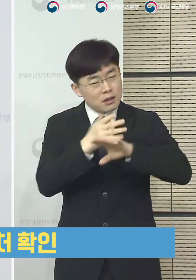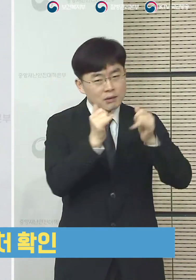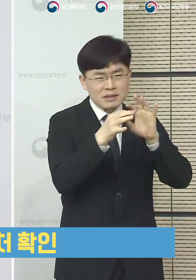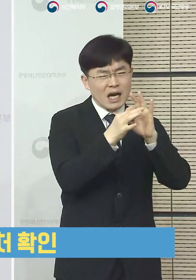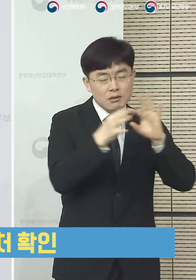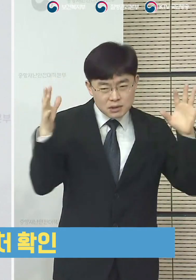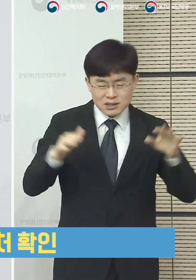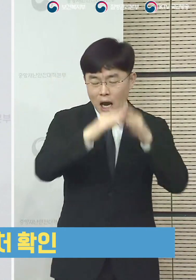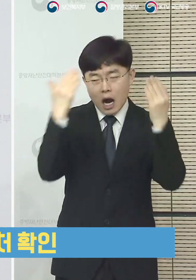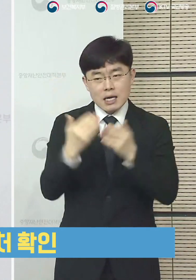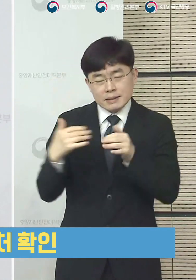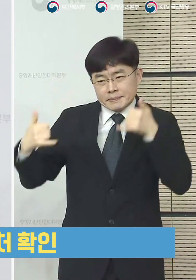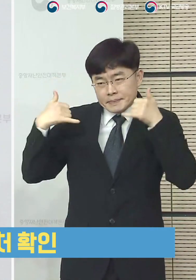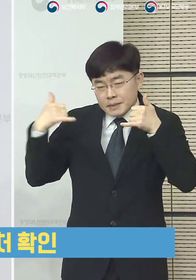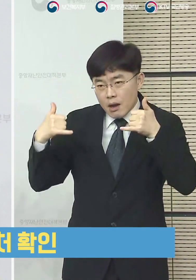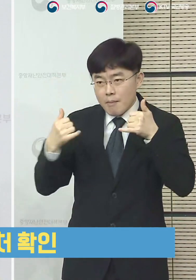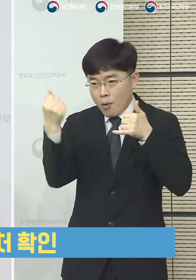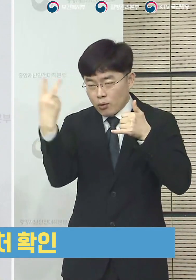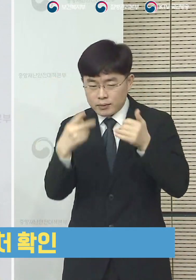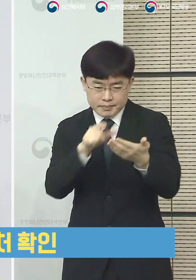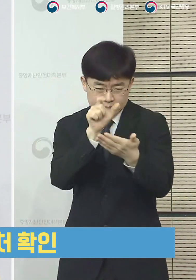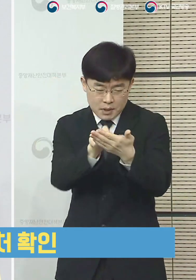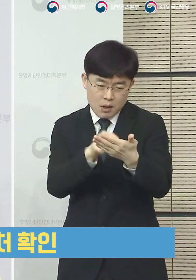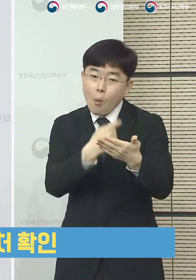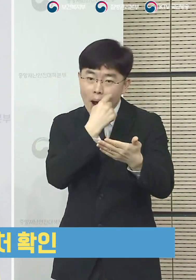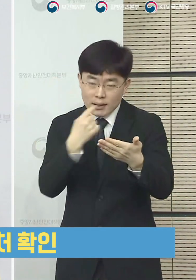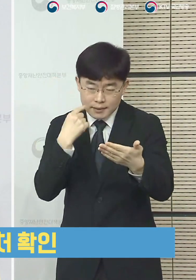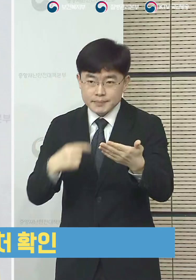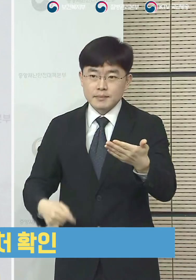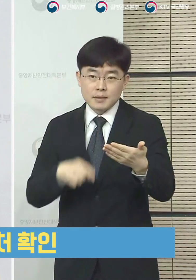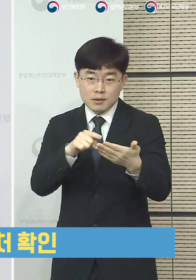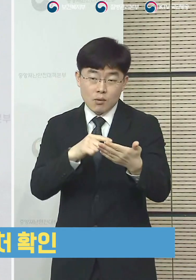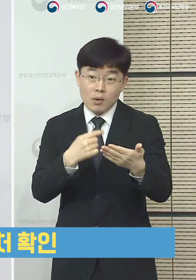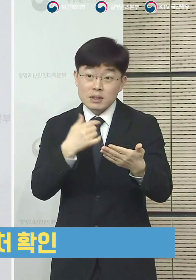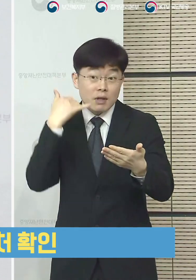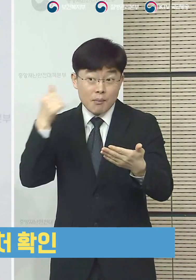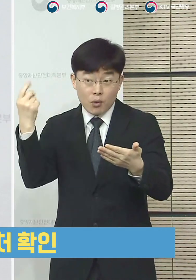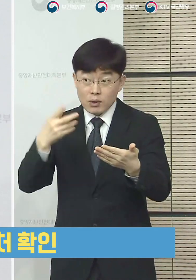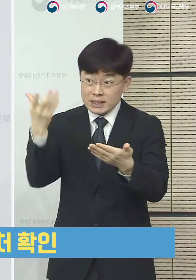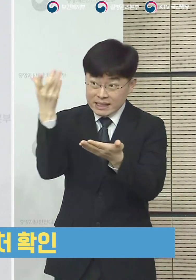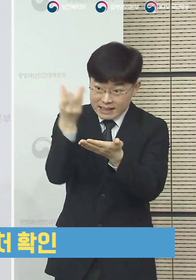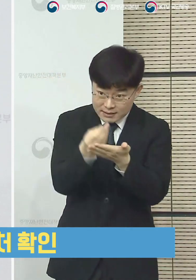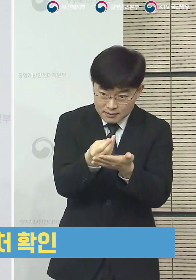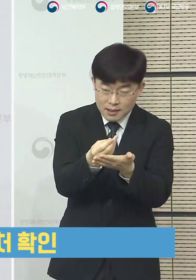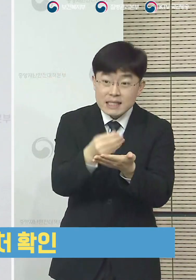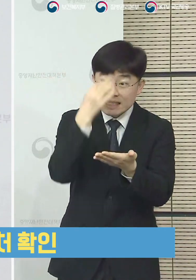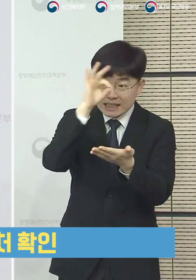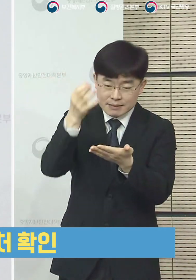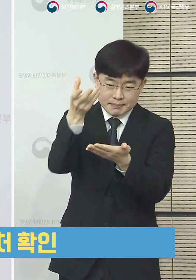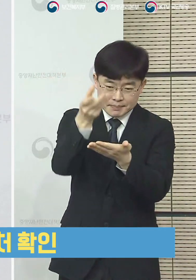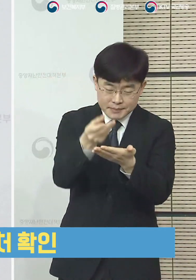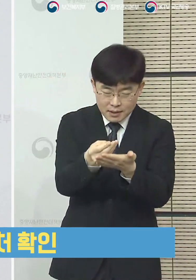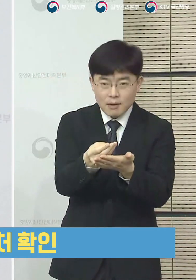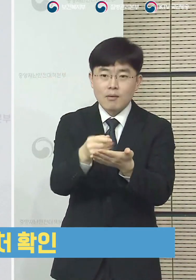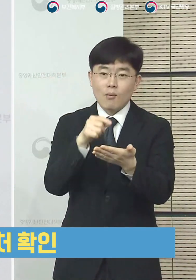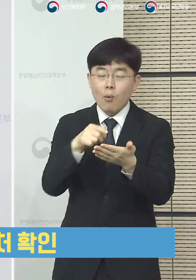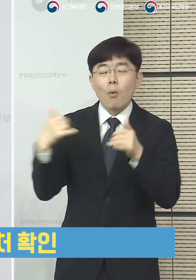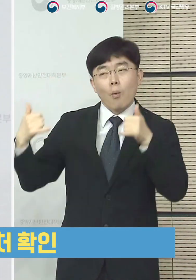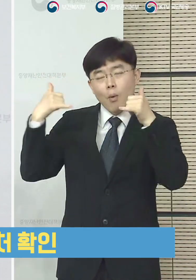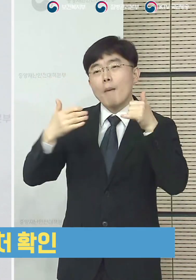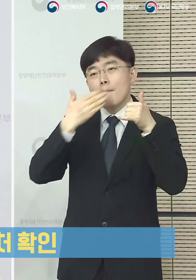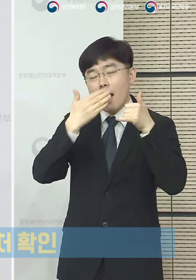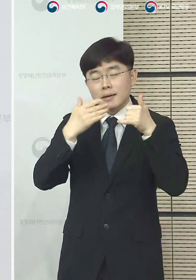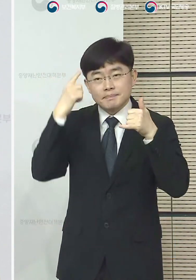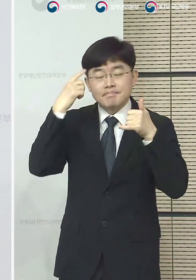되면 사전 인증을 받아서 인증된 내용만 받으면 어쨌든 전화가 작동하고 있다는 것을 저희가 확인하고 있기 때문에